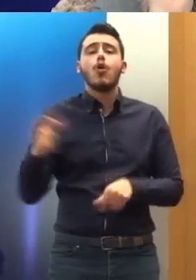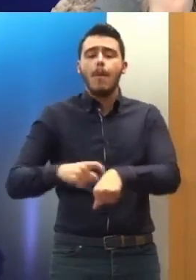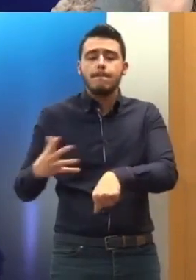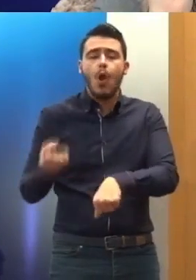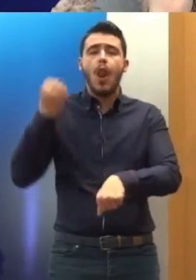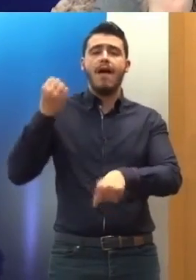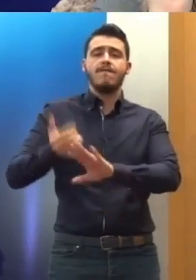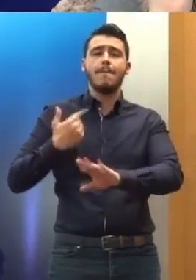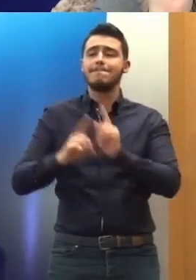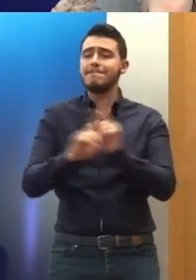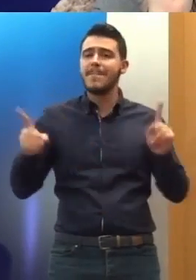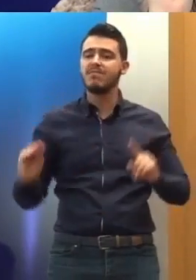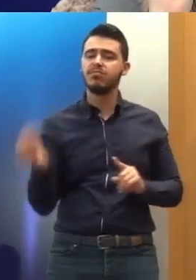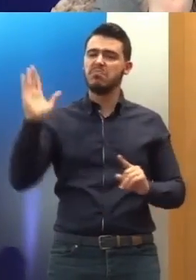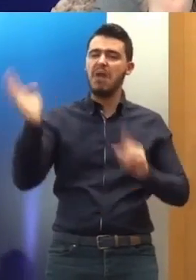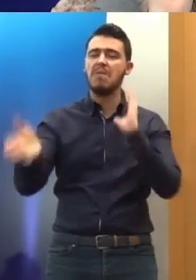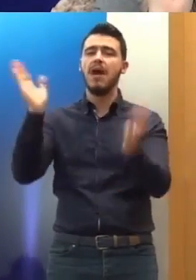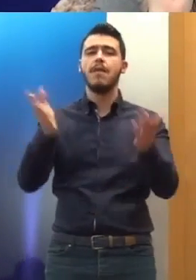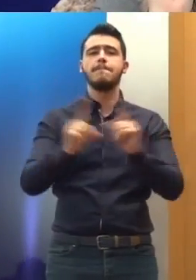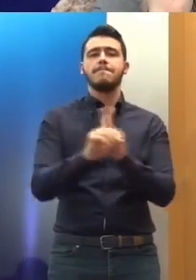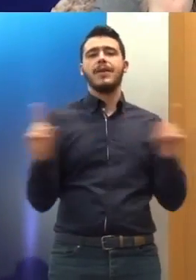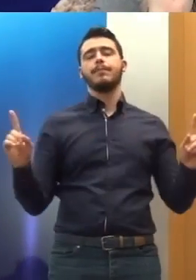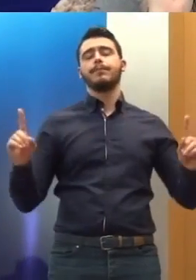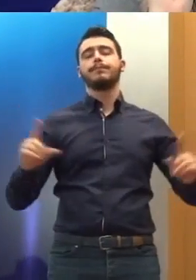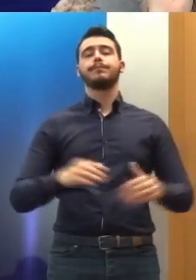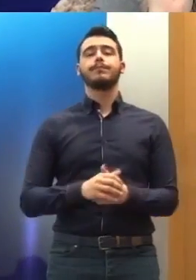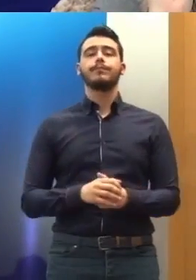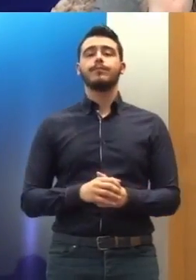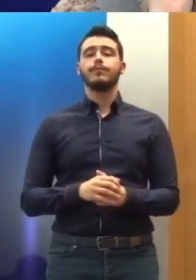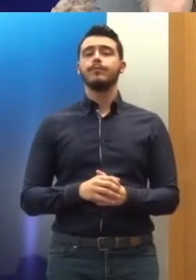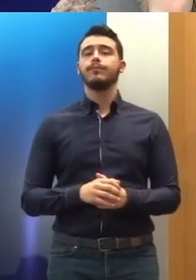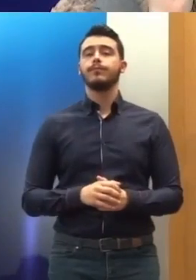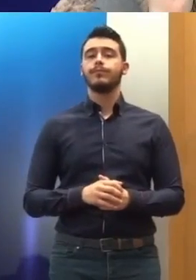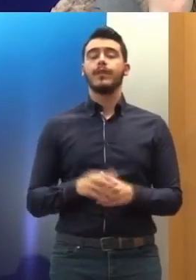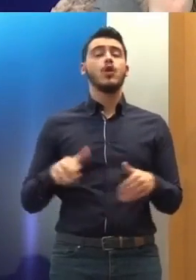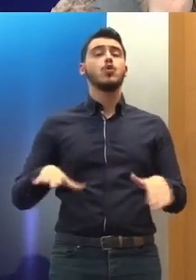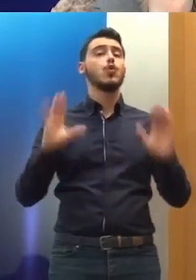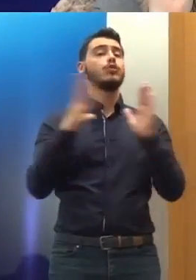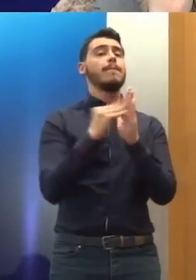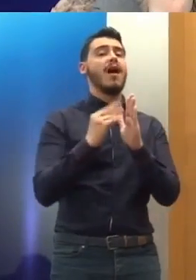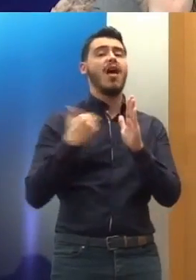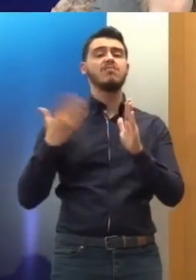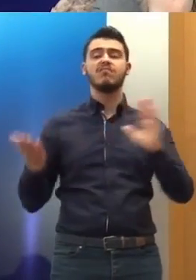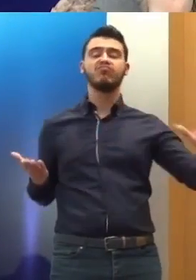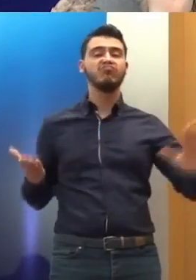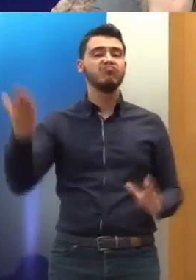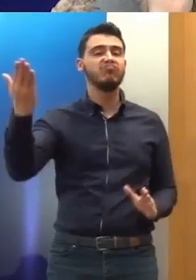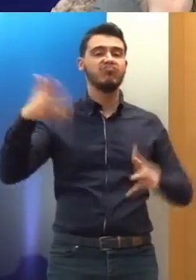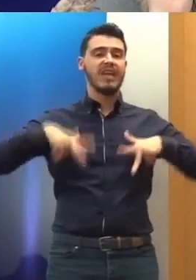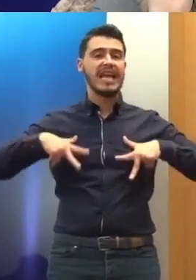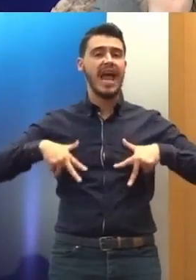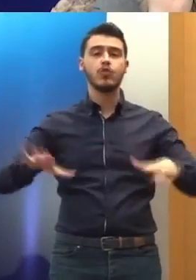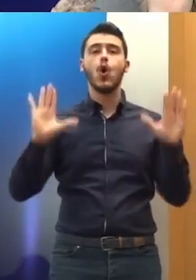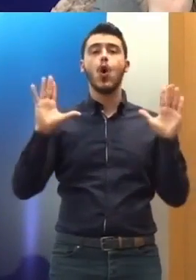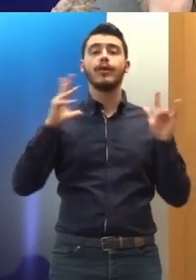όπως λέμε, έχει συστήσει το ΣΕΠΕΤΕ. Δεν έχει δικαίωμα να καταδικάζει τα κράτη, αλλά να συνεργάζεται μαζί τους